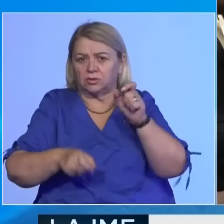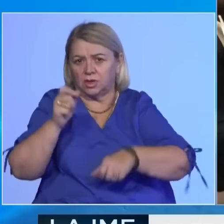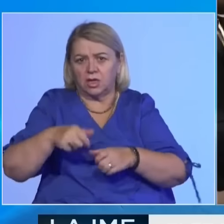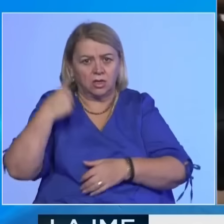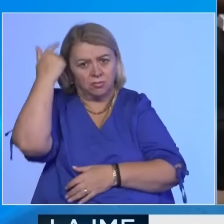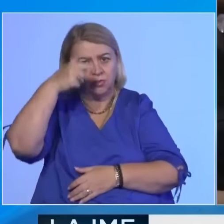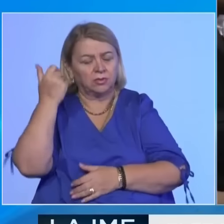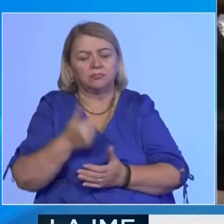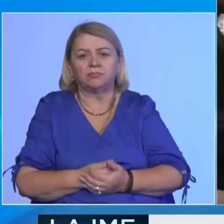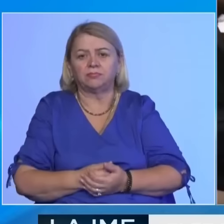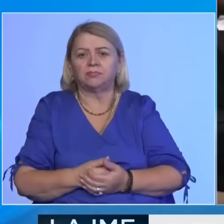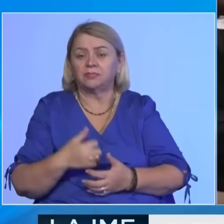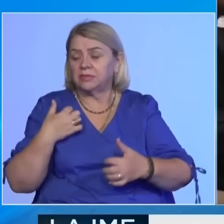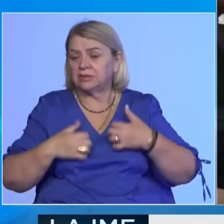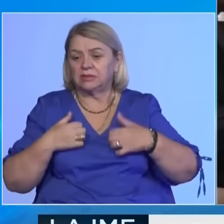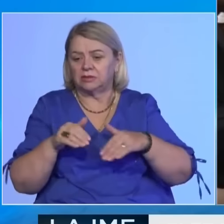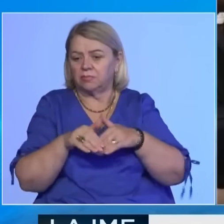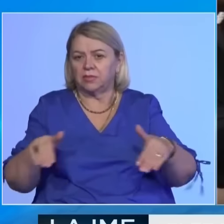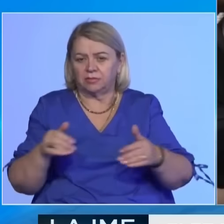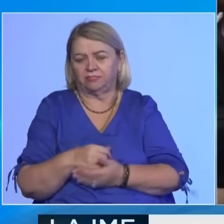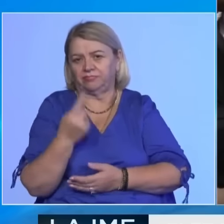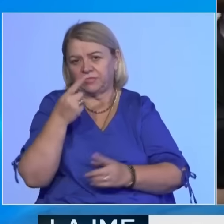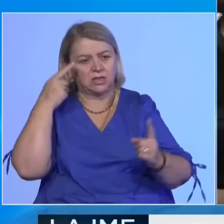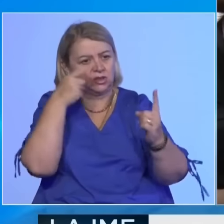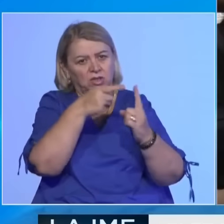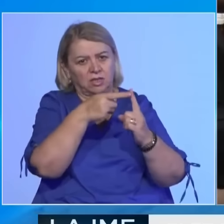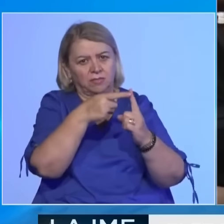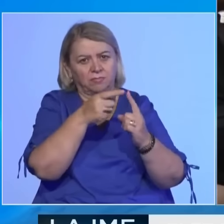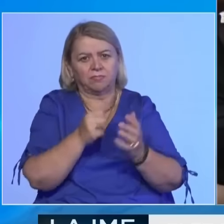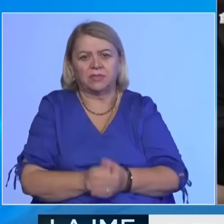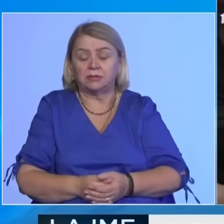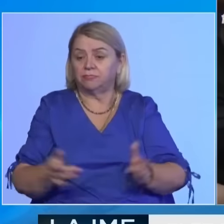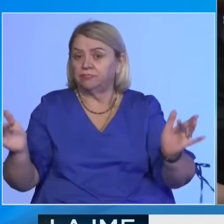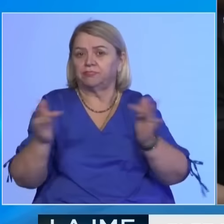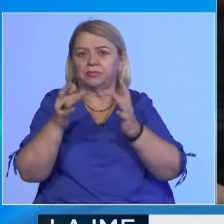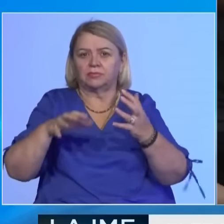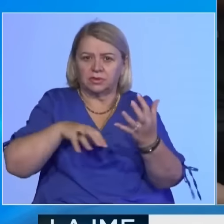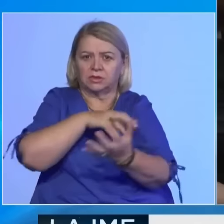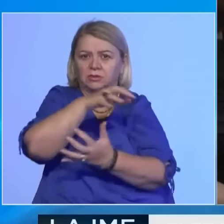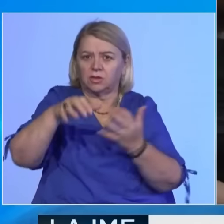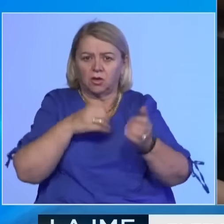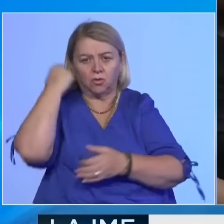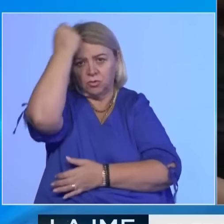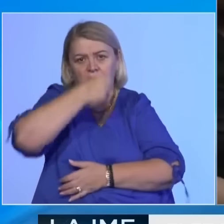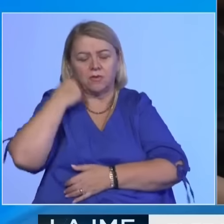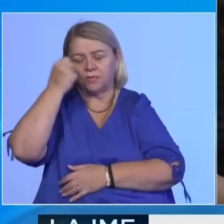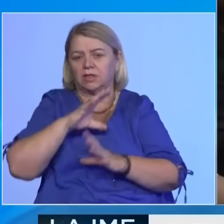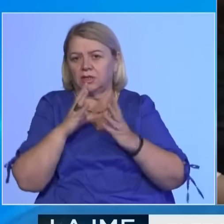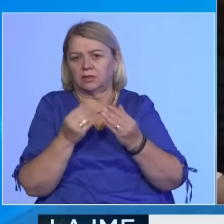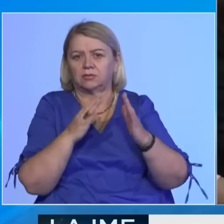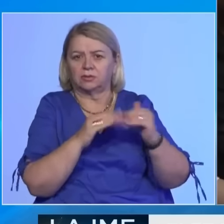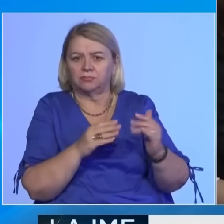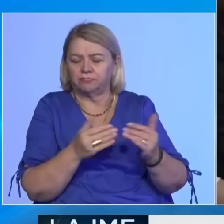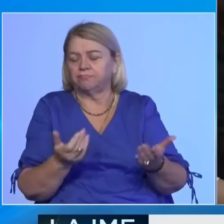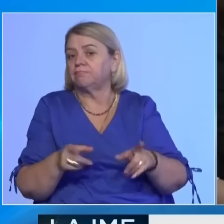këto pika kufitare, kanë vetëm një qëlem që të kryojnë tensionet të destabilizojnë Kosovën dhe gjithrajonin tonë,